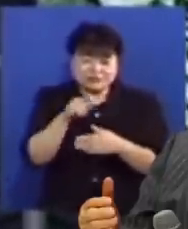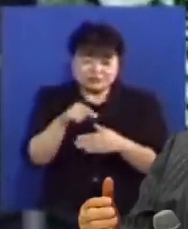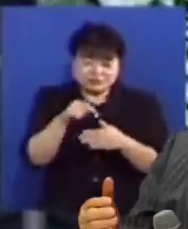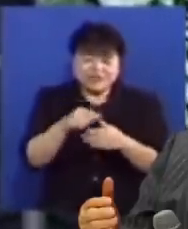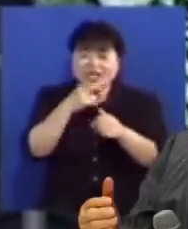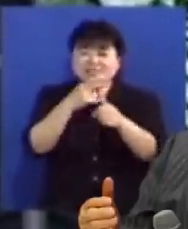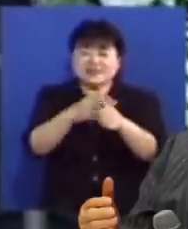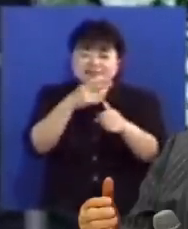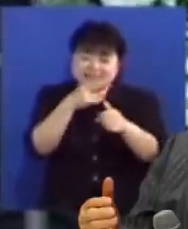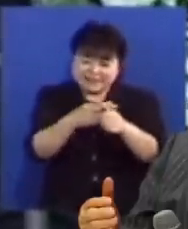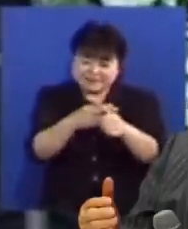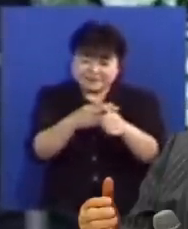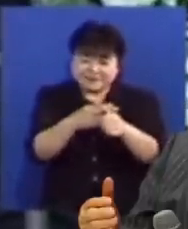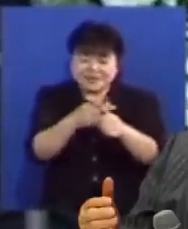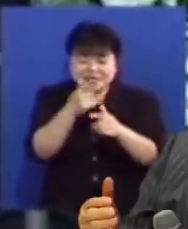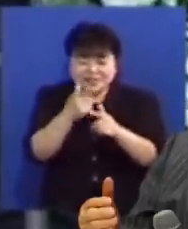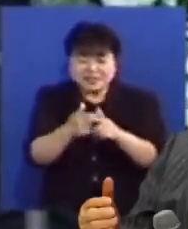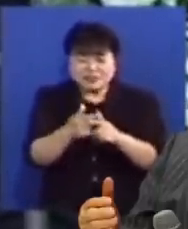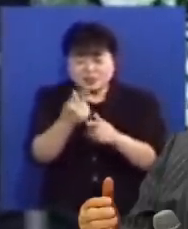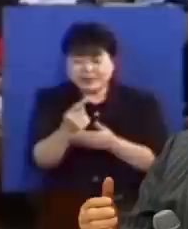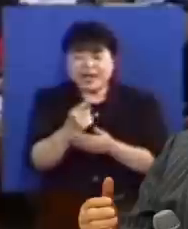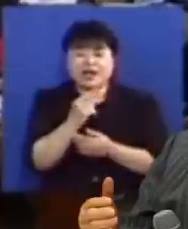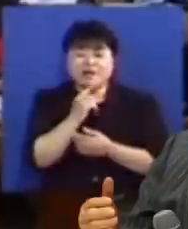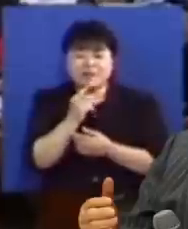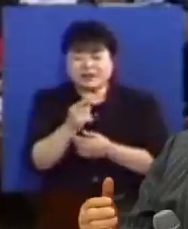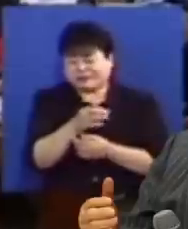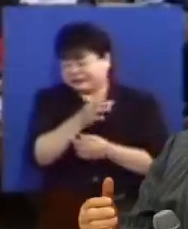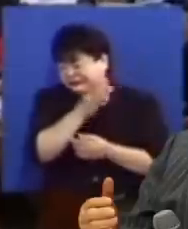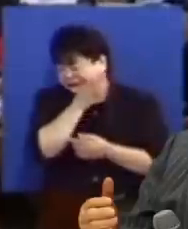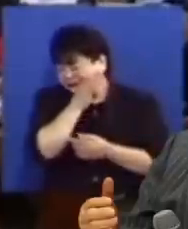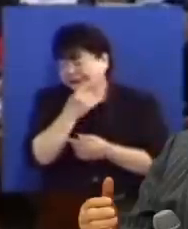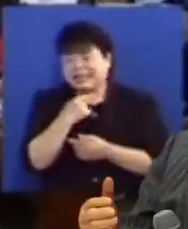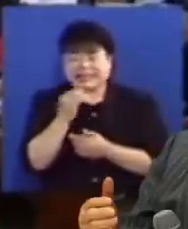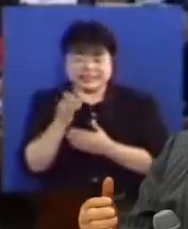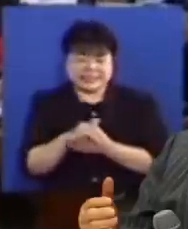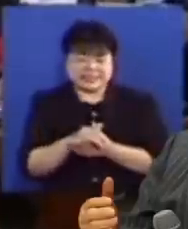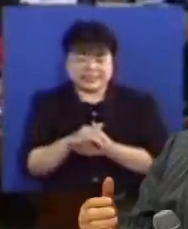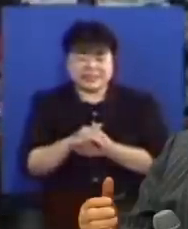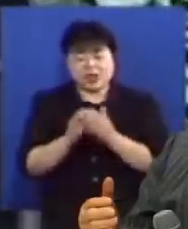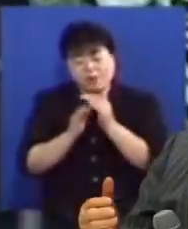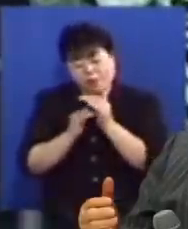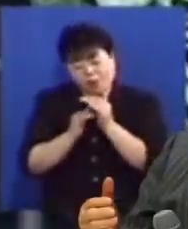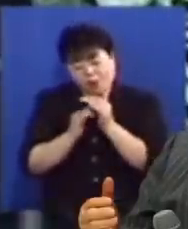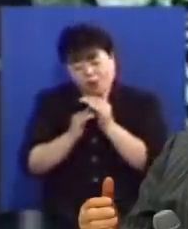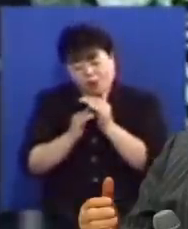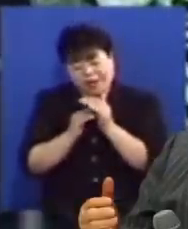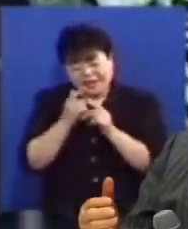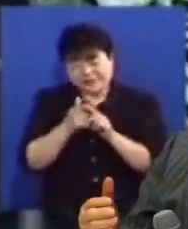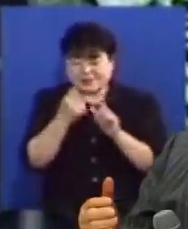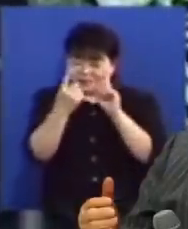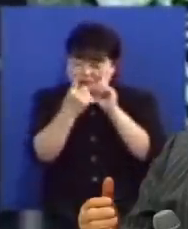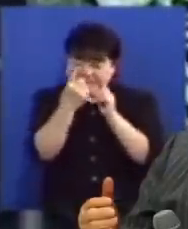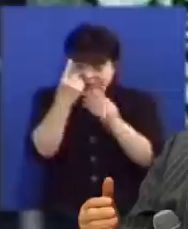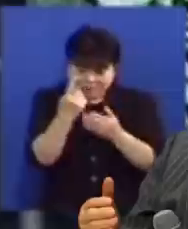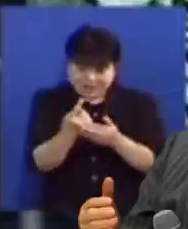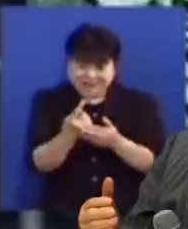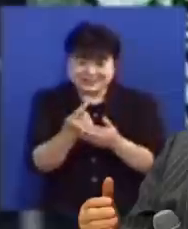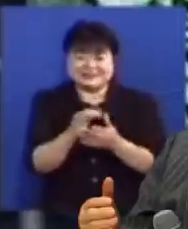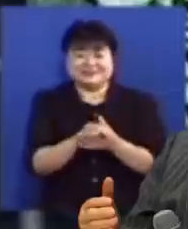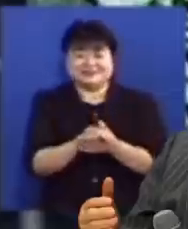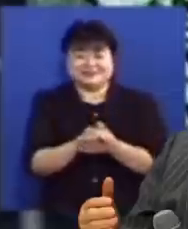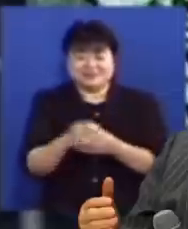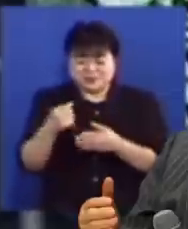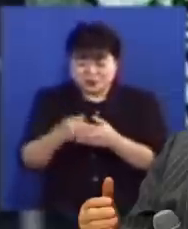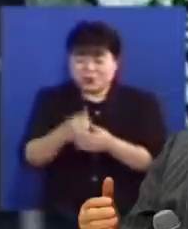선생이 예수님을 찾아왔다면 완전히 해망신당합니다 몰래 찾아온 것 보니 굉장히 기특하고